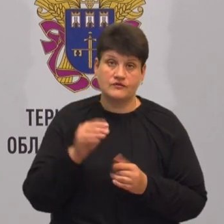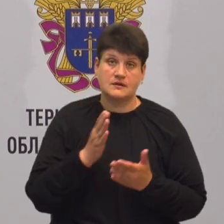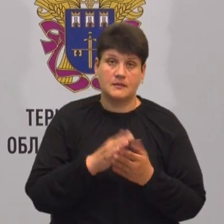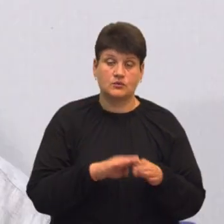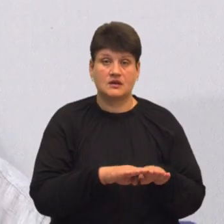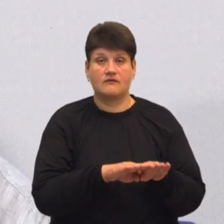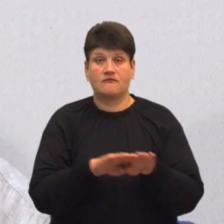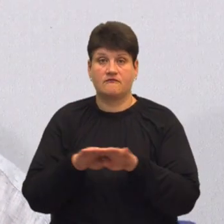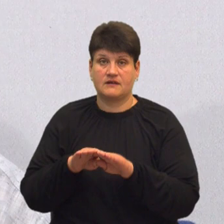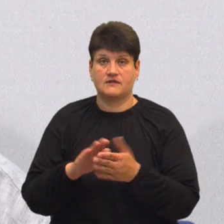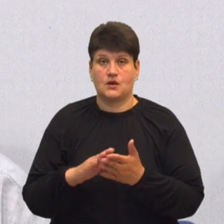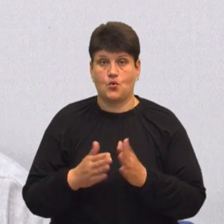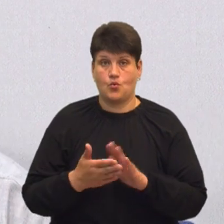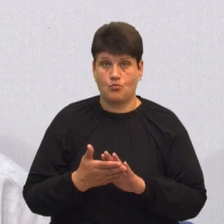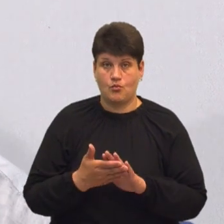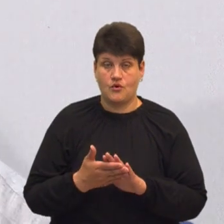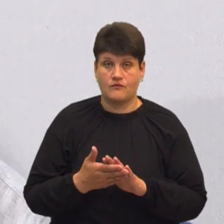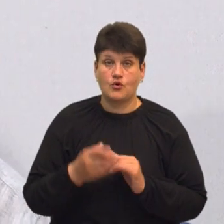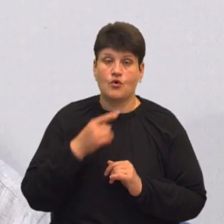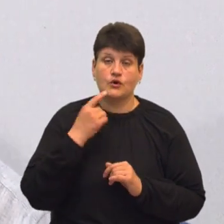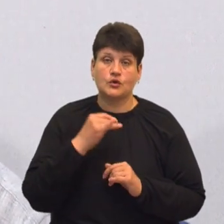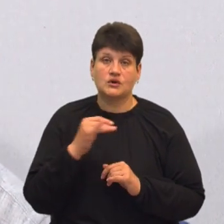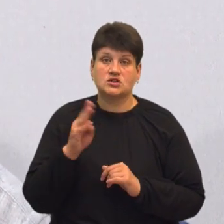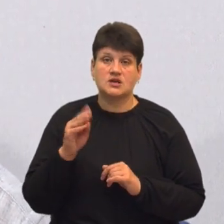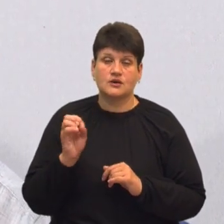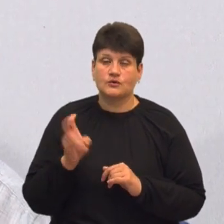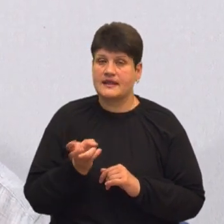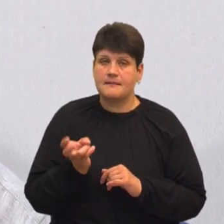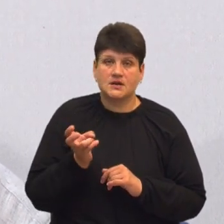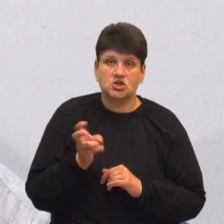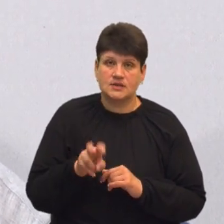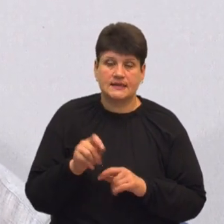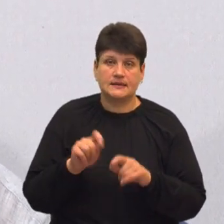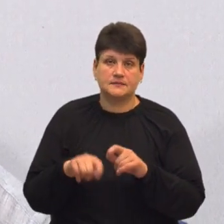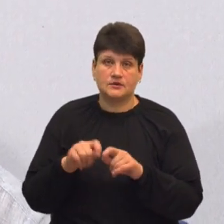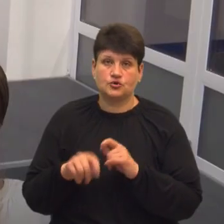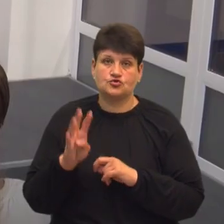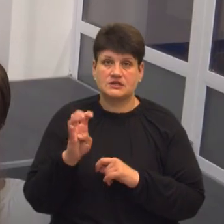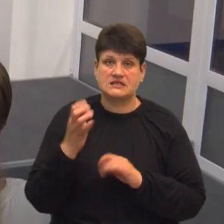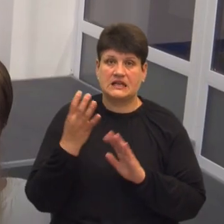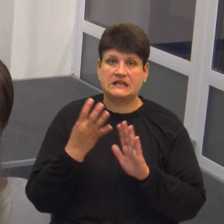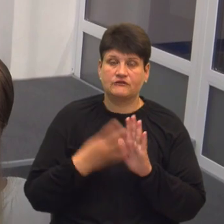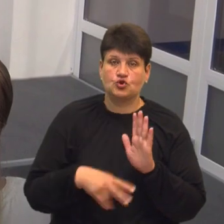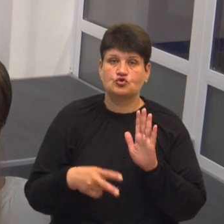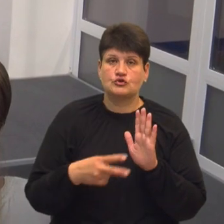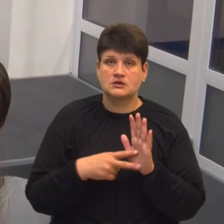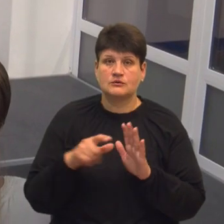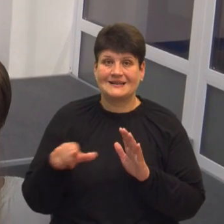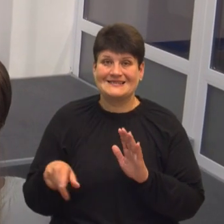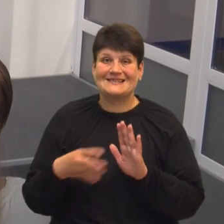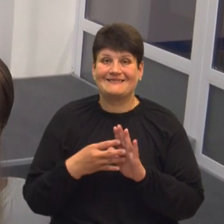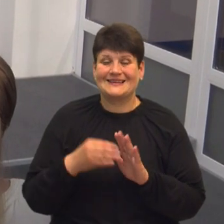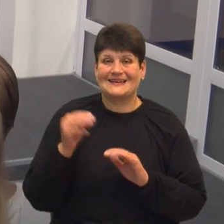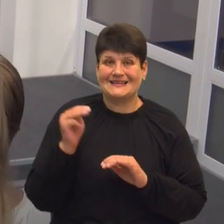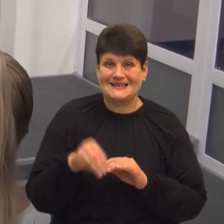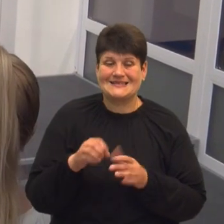рівних умовах. За словами Юрія Шайнюка, не прийшли на тестування 497 осіб із майже 9 тисяч зареєстрованих на